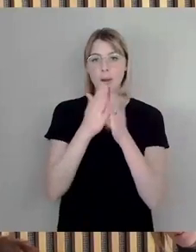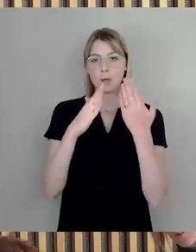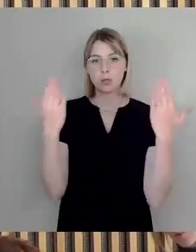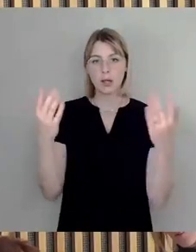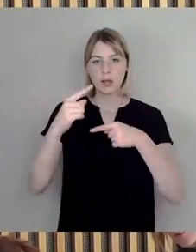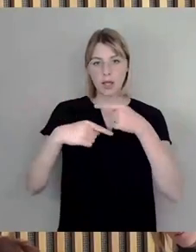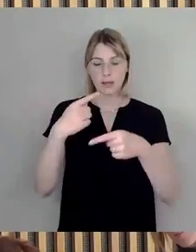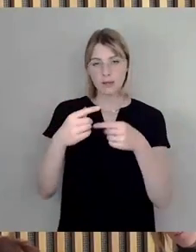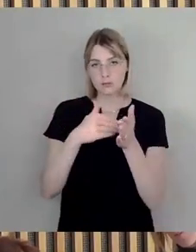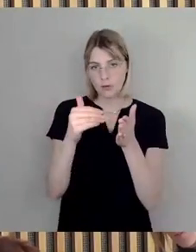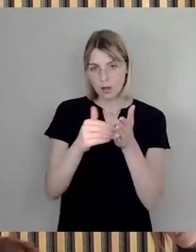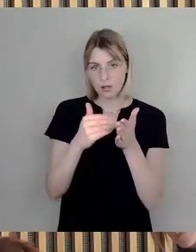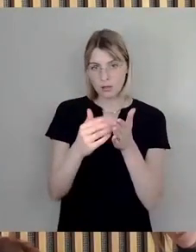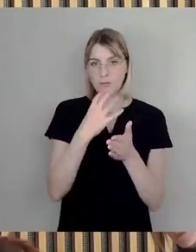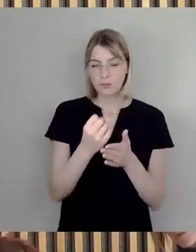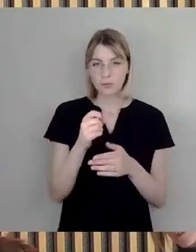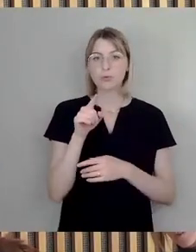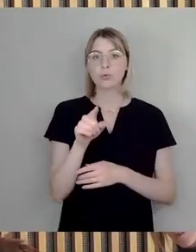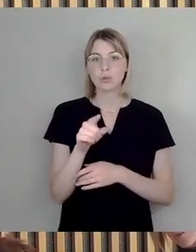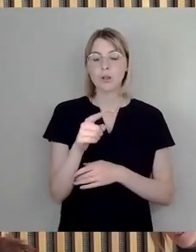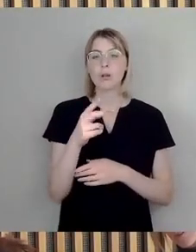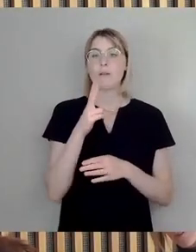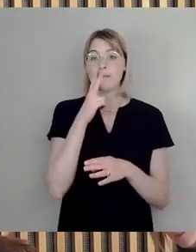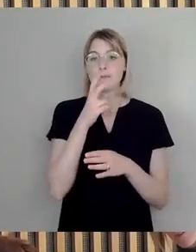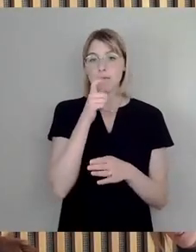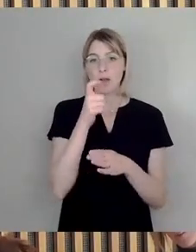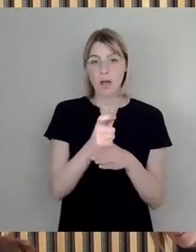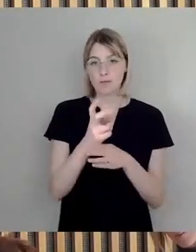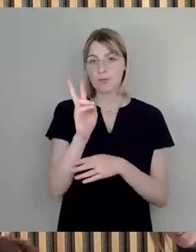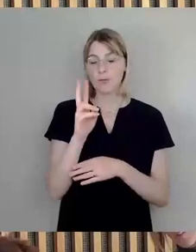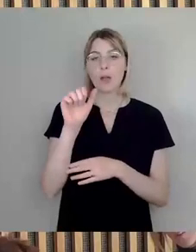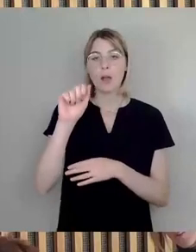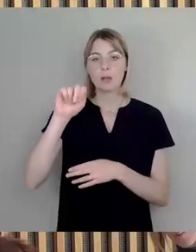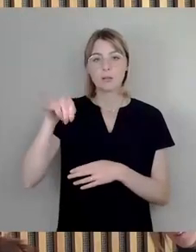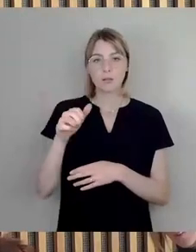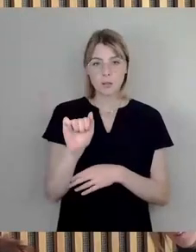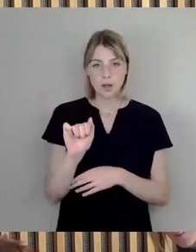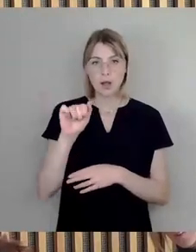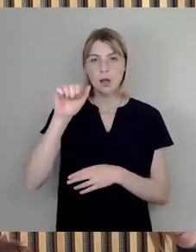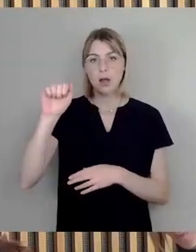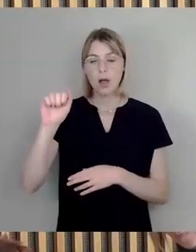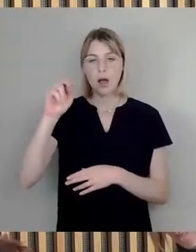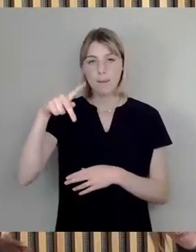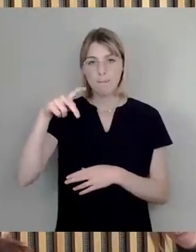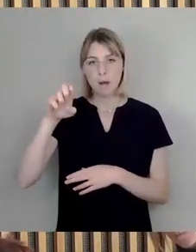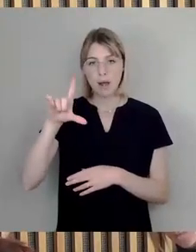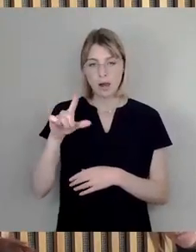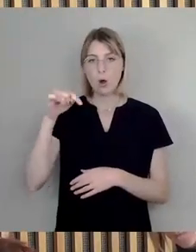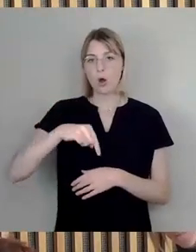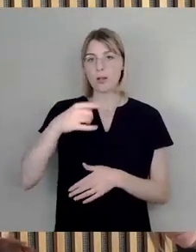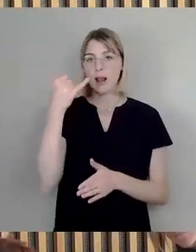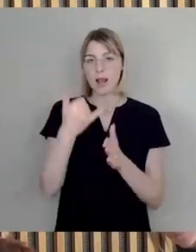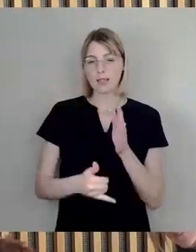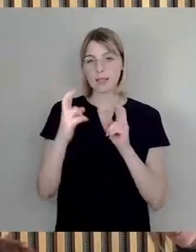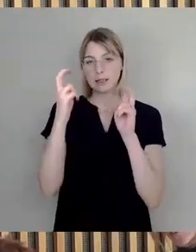Federführend für diesen Antrag verantwortlich ist Anja Apel. Es ist heute ihre letzte Sitzung und es wäre sehr schön,